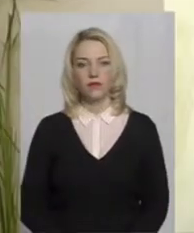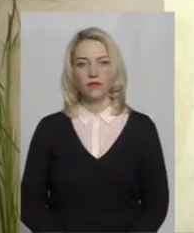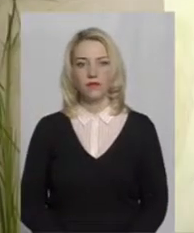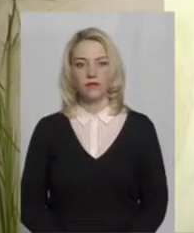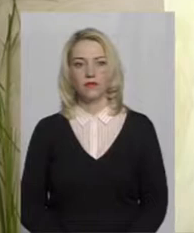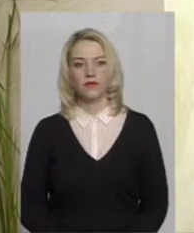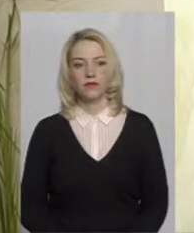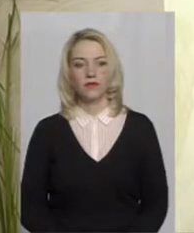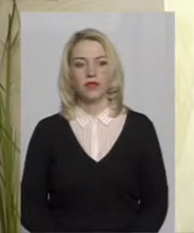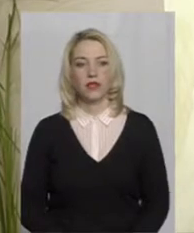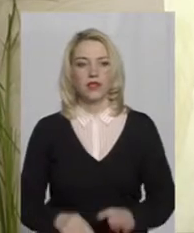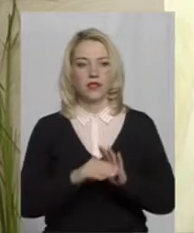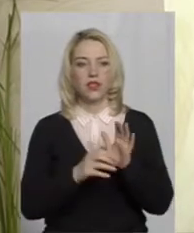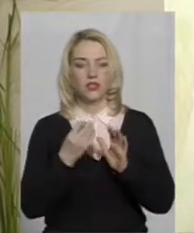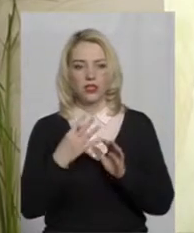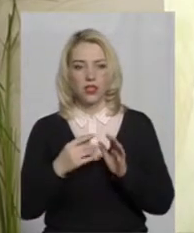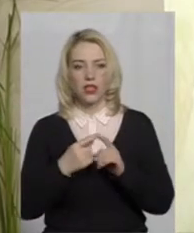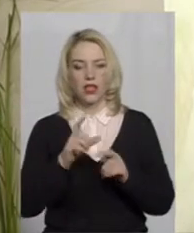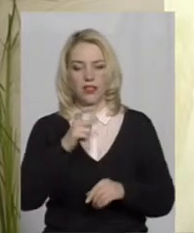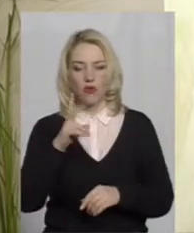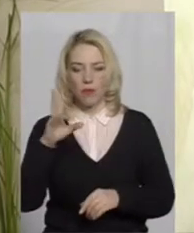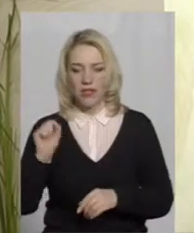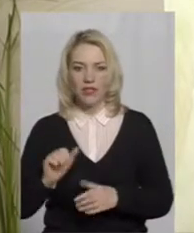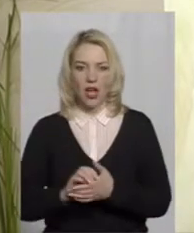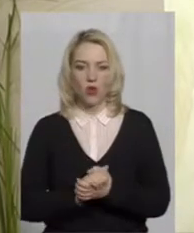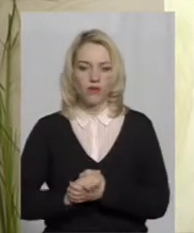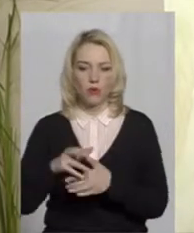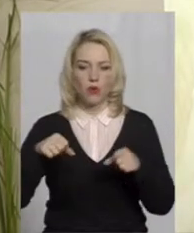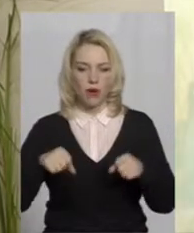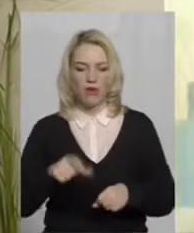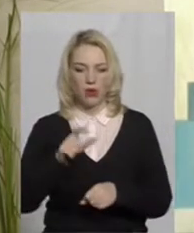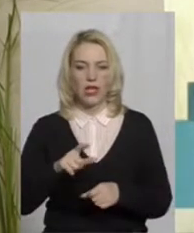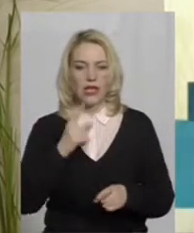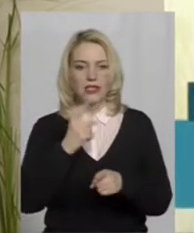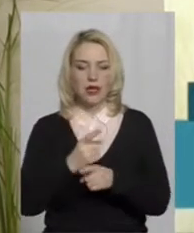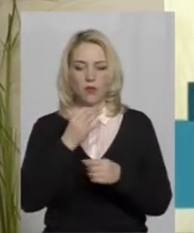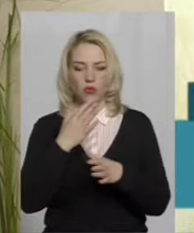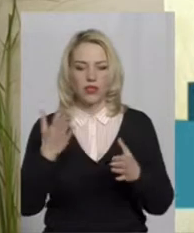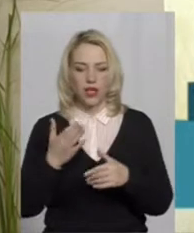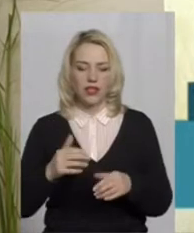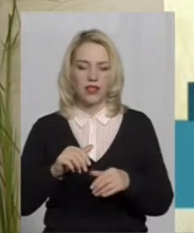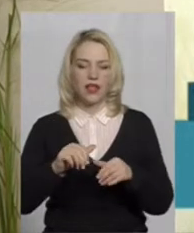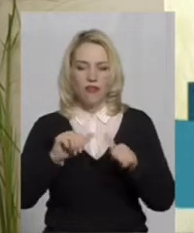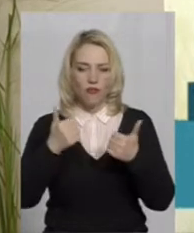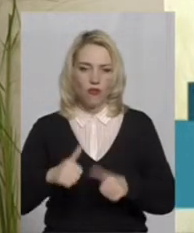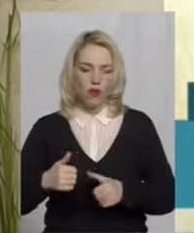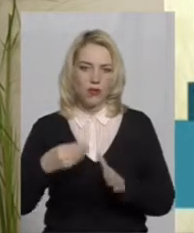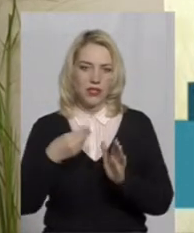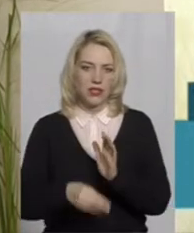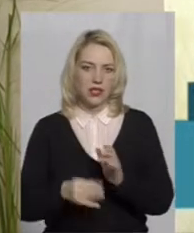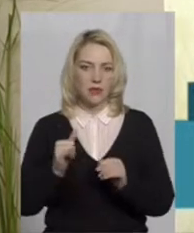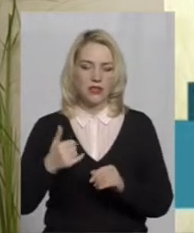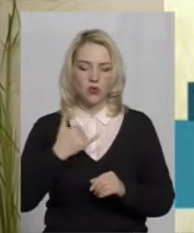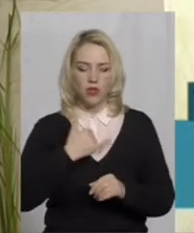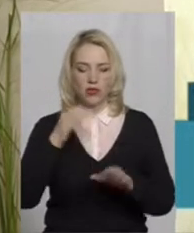Стаття 14 Європейської конвенції про права людини забороняє будь-які види чи форми дискримінації. І в нас в Україні,